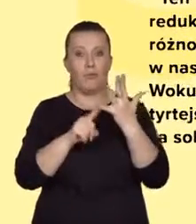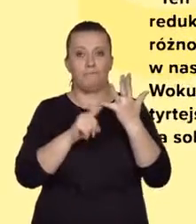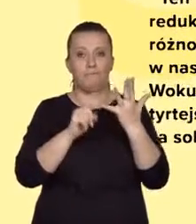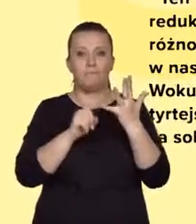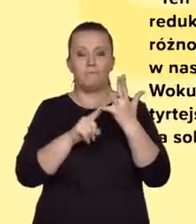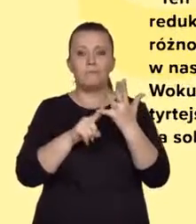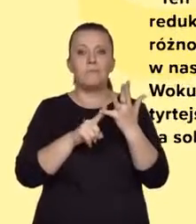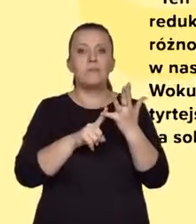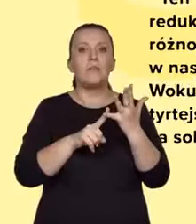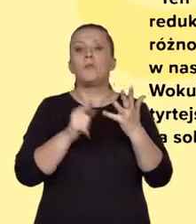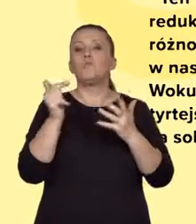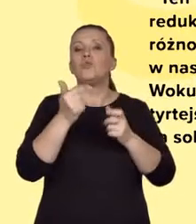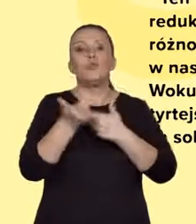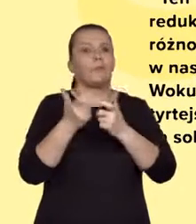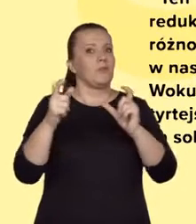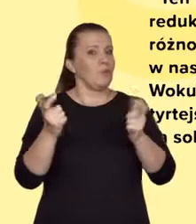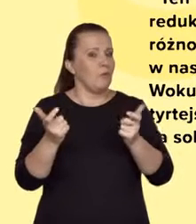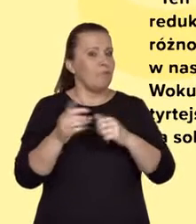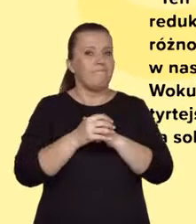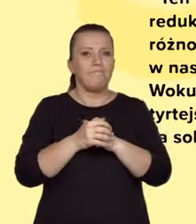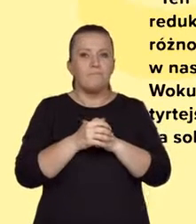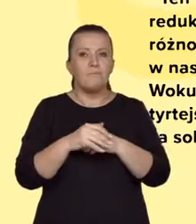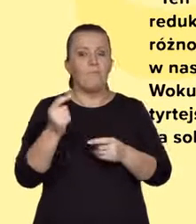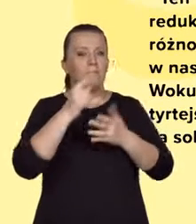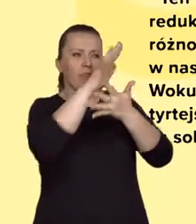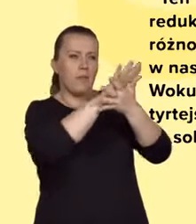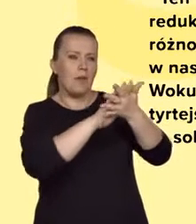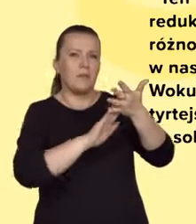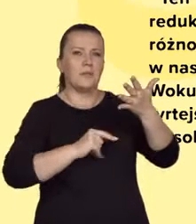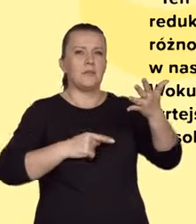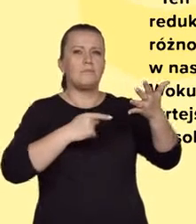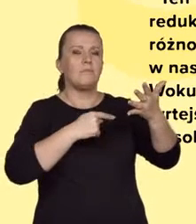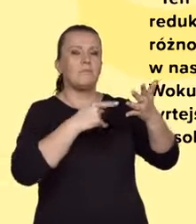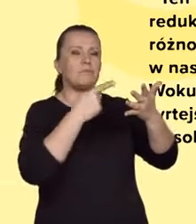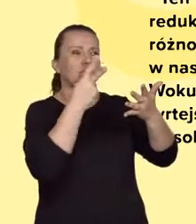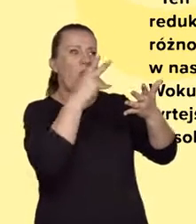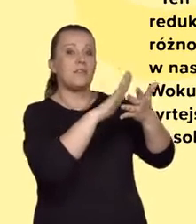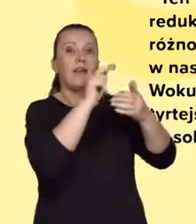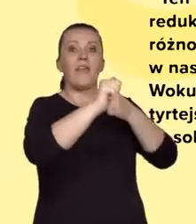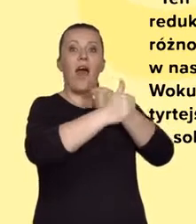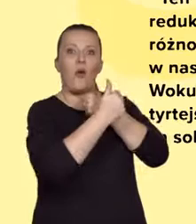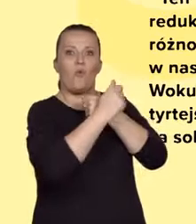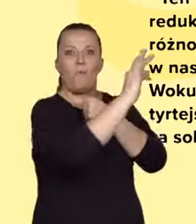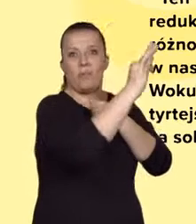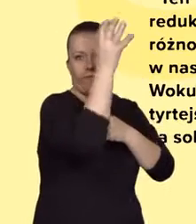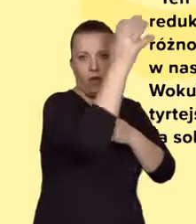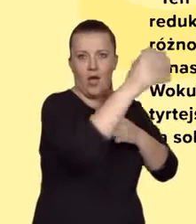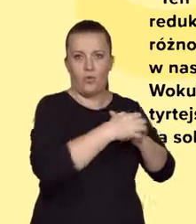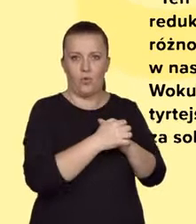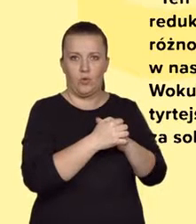piąta, z którą musisz się uporać, to jest wskazanie argumentów, jakimi posłużył się autor.